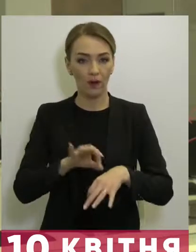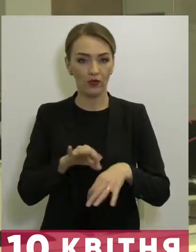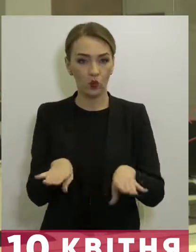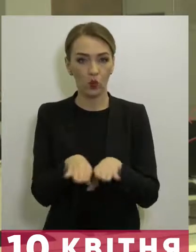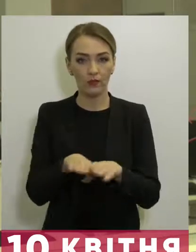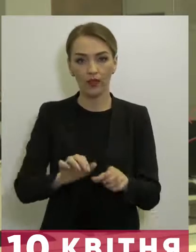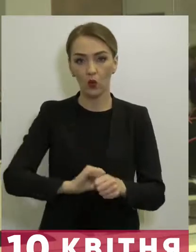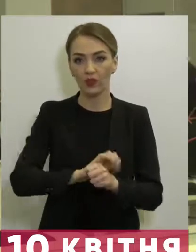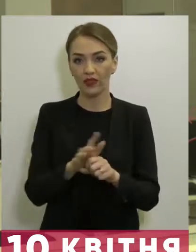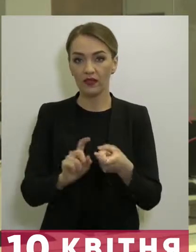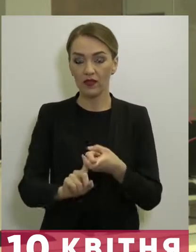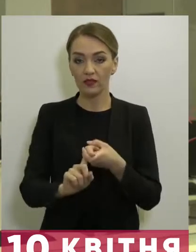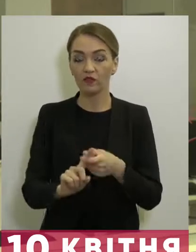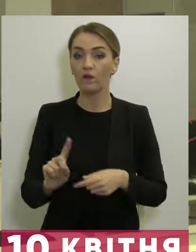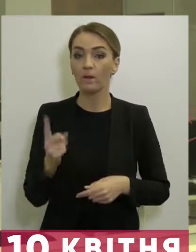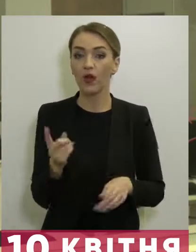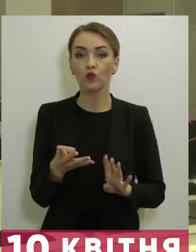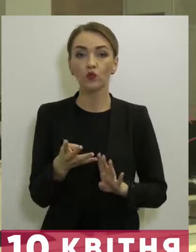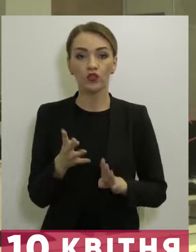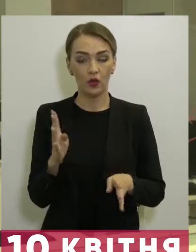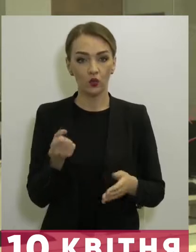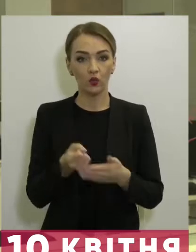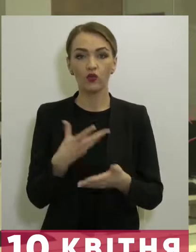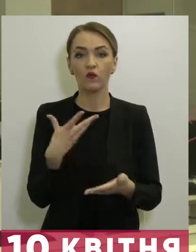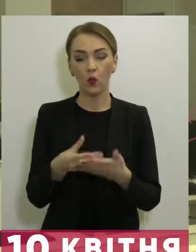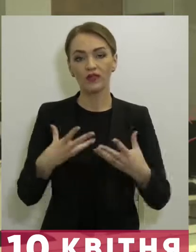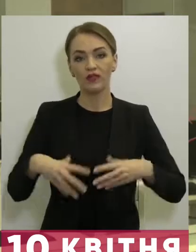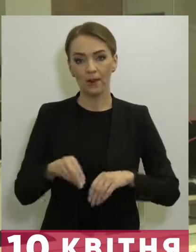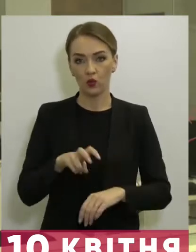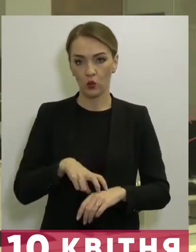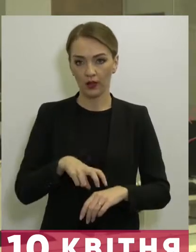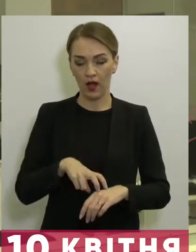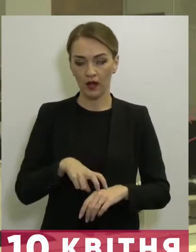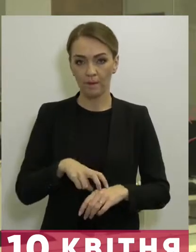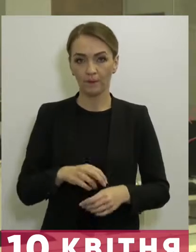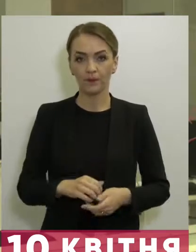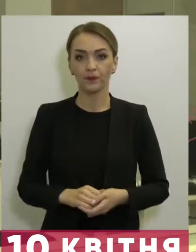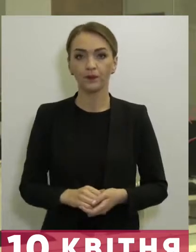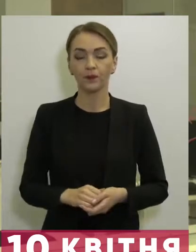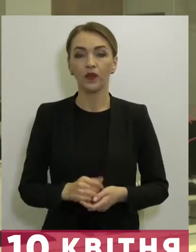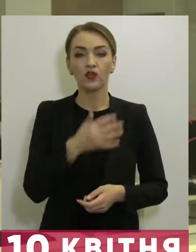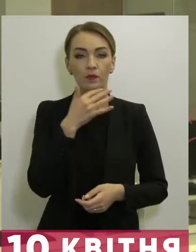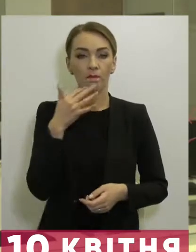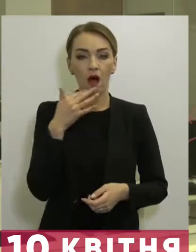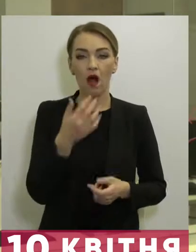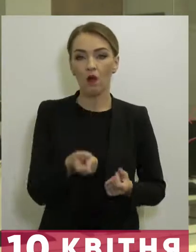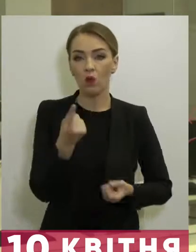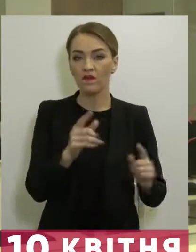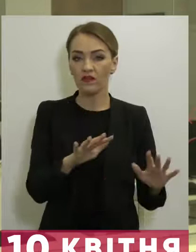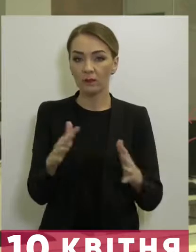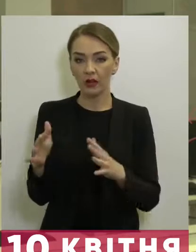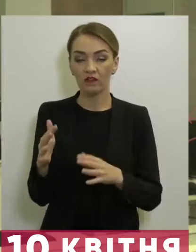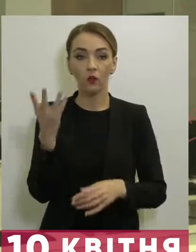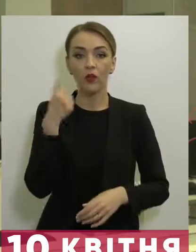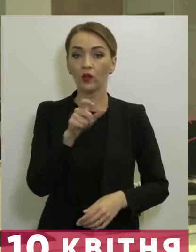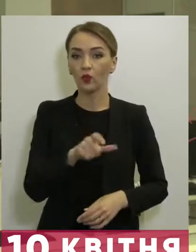COVID-19. У першу чергу до свого сімейного лікаря. Чимало випадків, коли